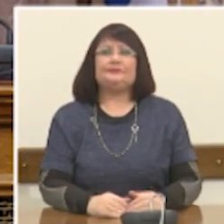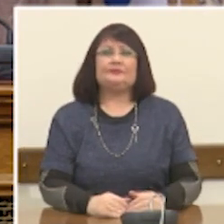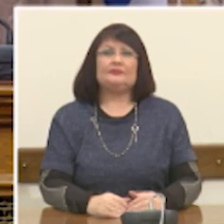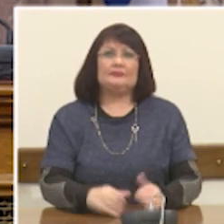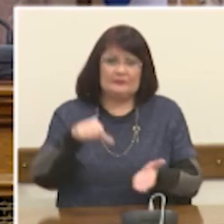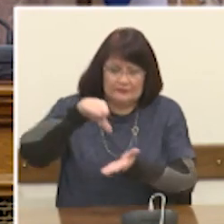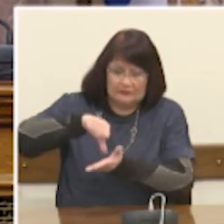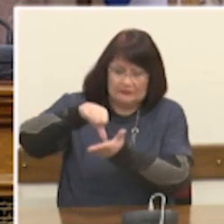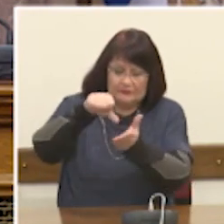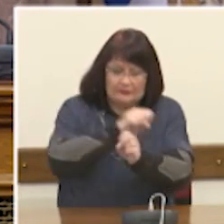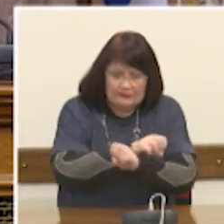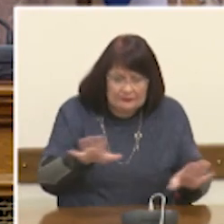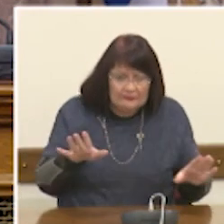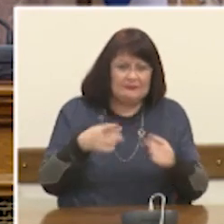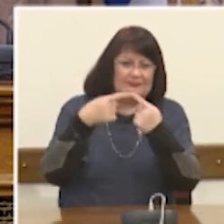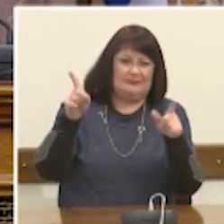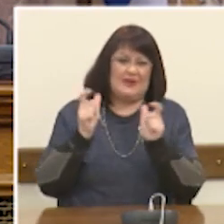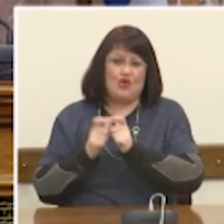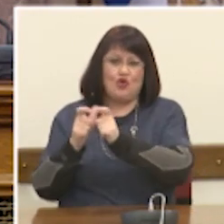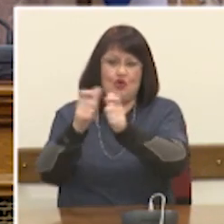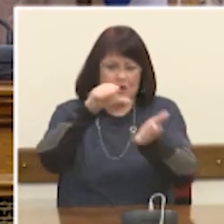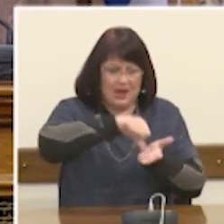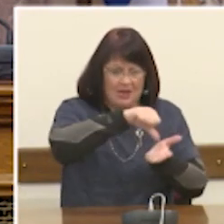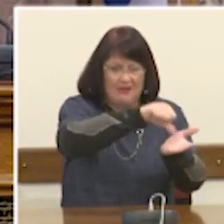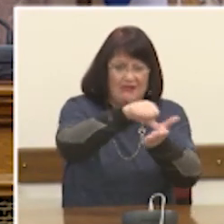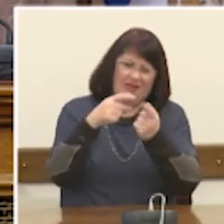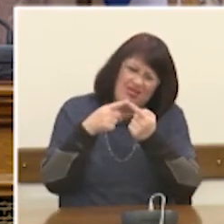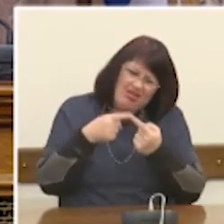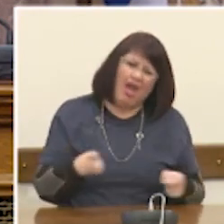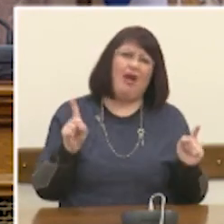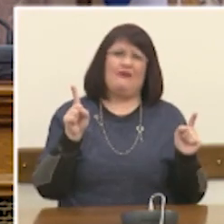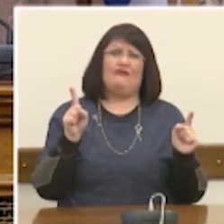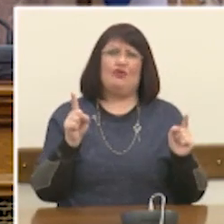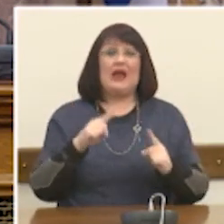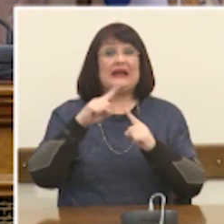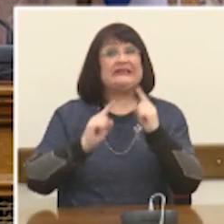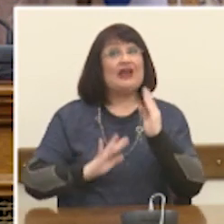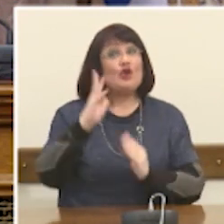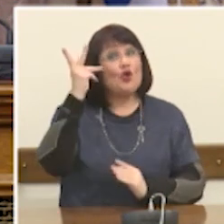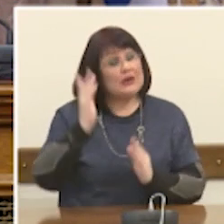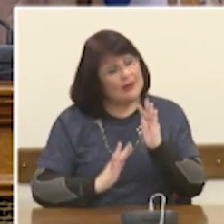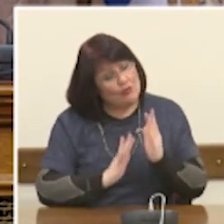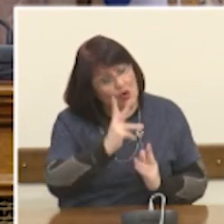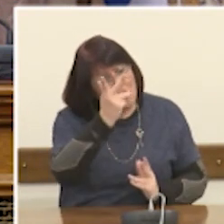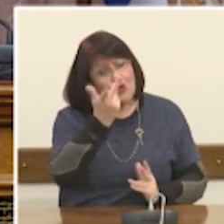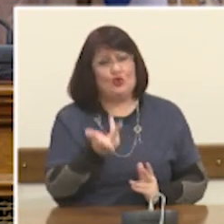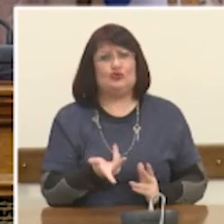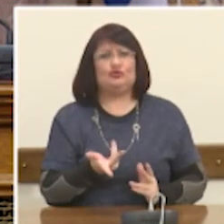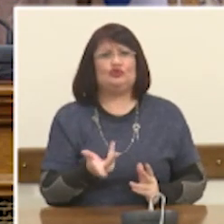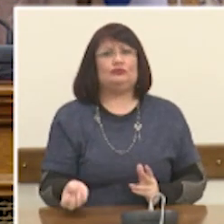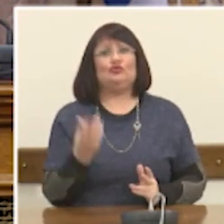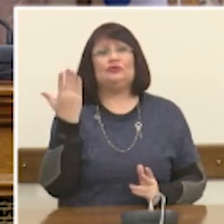το χάσμα ανάμεσα στις πόλεις και στην περιφέρεια, τεχνολογική πρόοδος και υπερσυνδεσιμότητα,